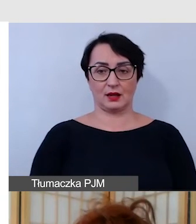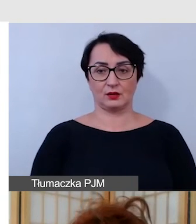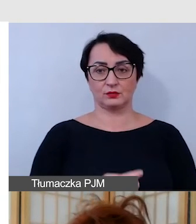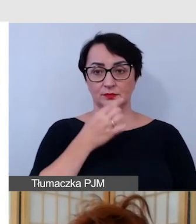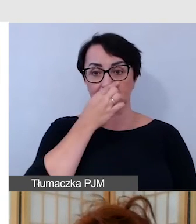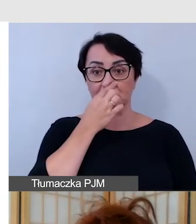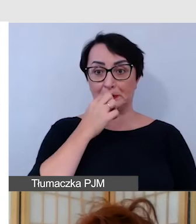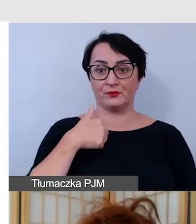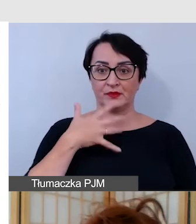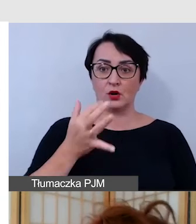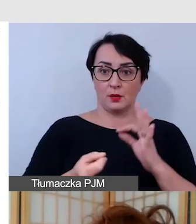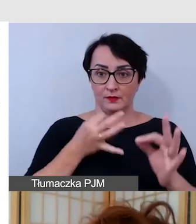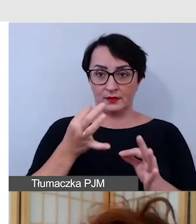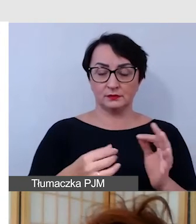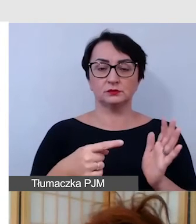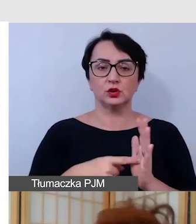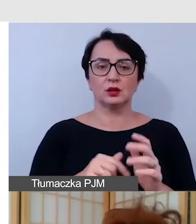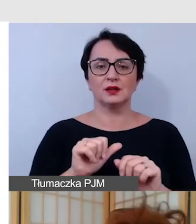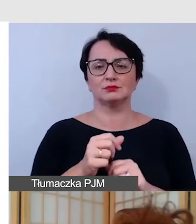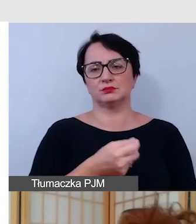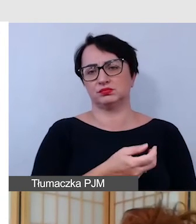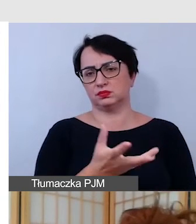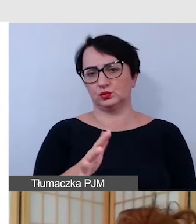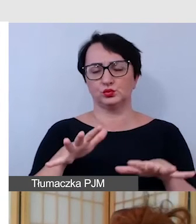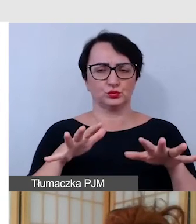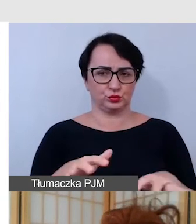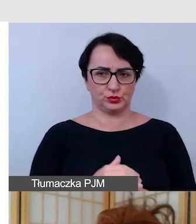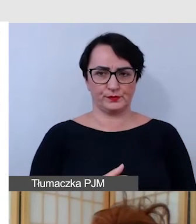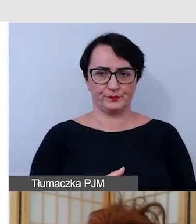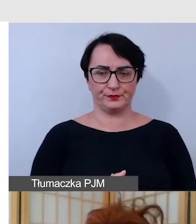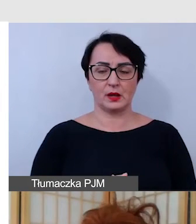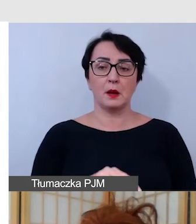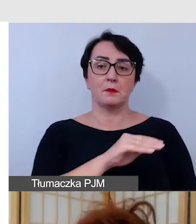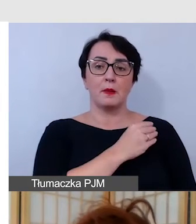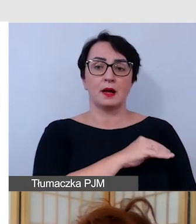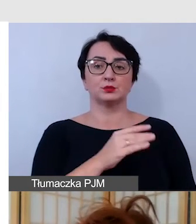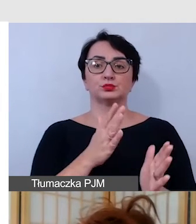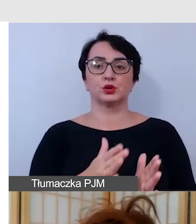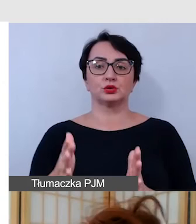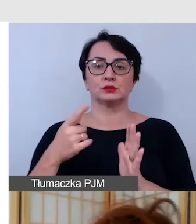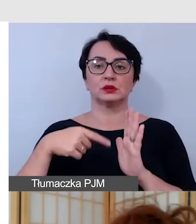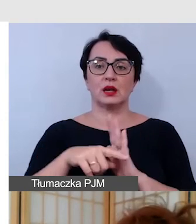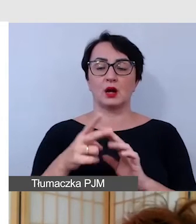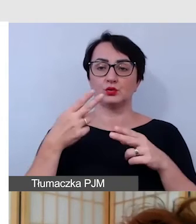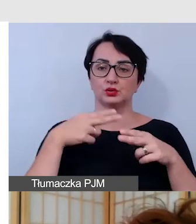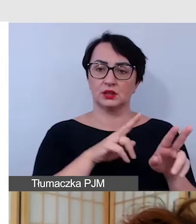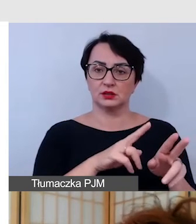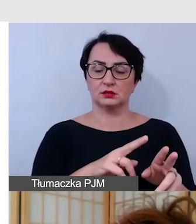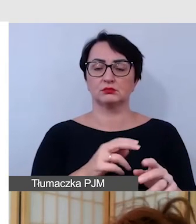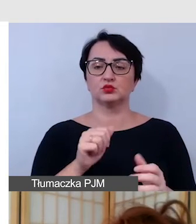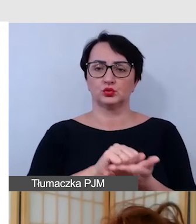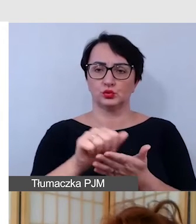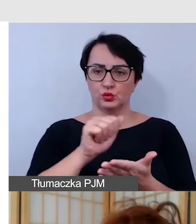chciałam omówić, to jest to cały wachlarz zarówno materiałów, tych, które przygotowujemy dla uczestników w formie